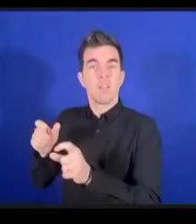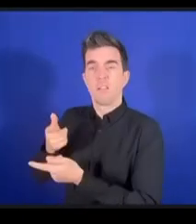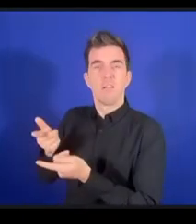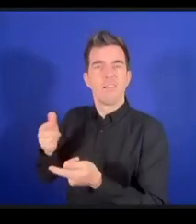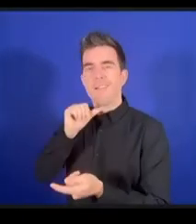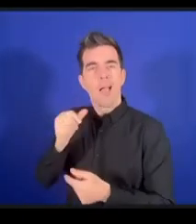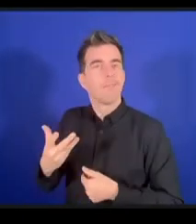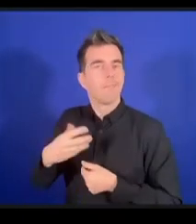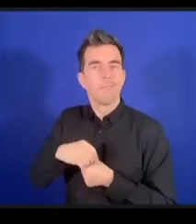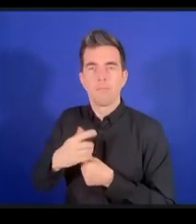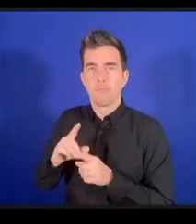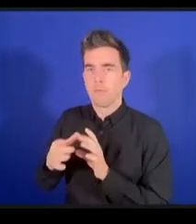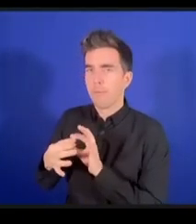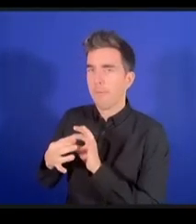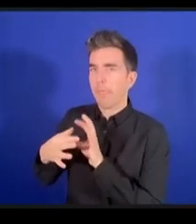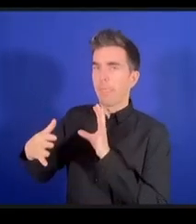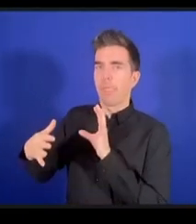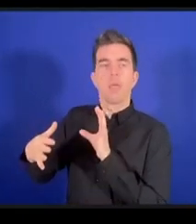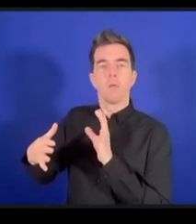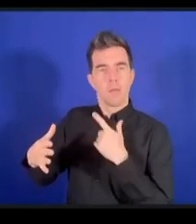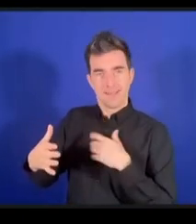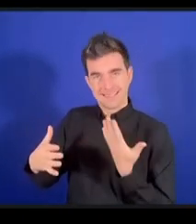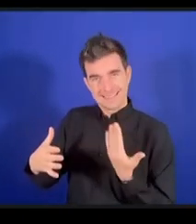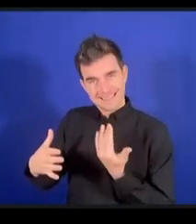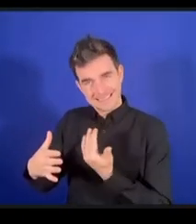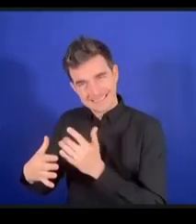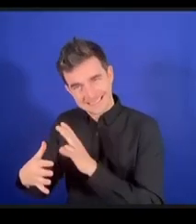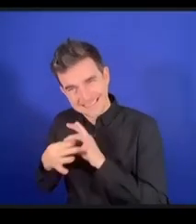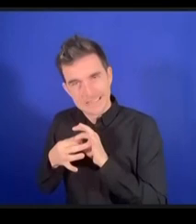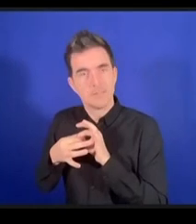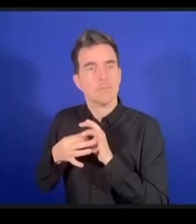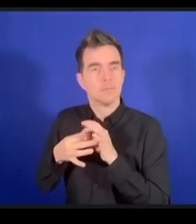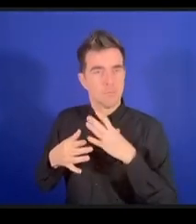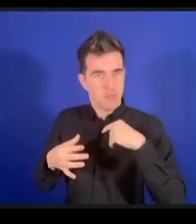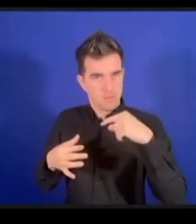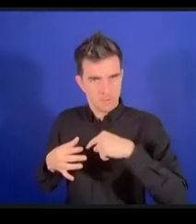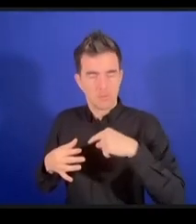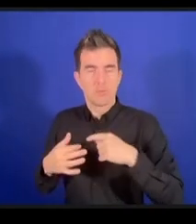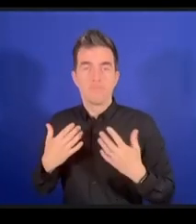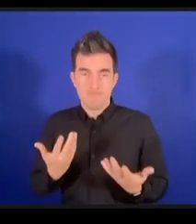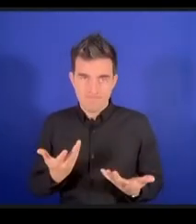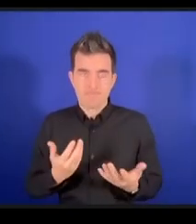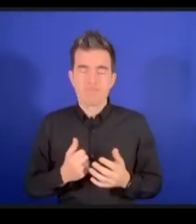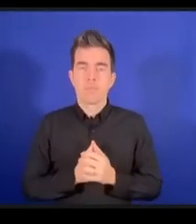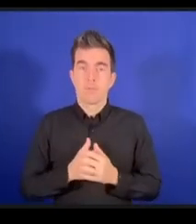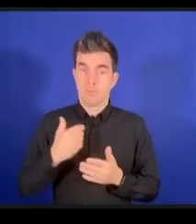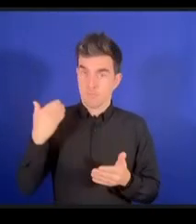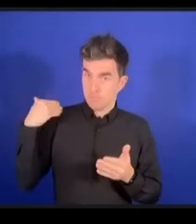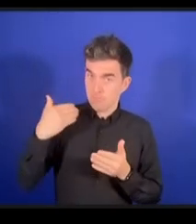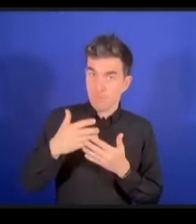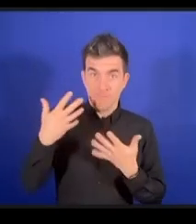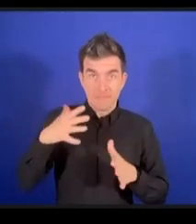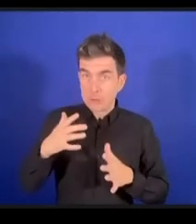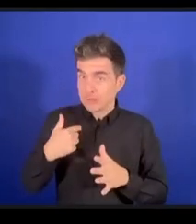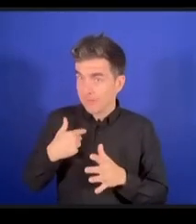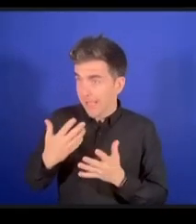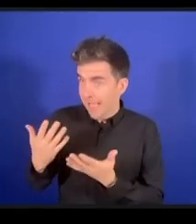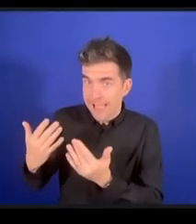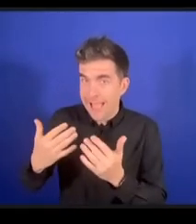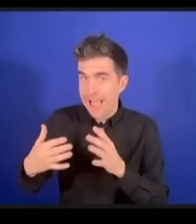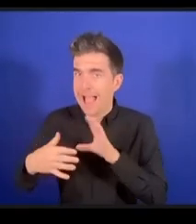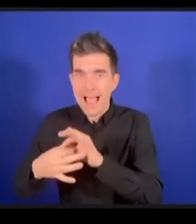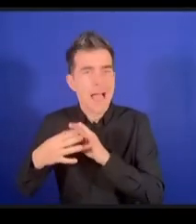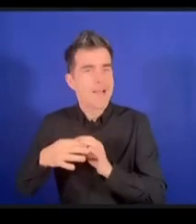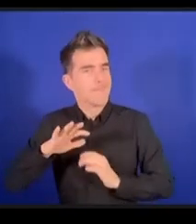souvent, quand on parle d'elles, on parle de ces 2,7 milliards, ou quel que soit le chiffre qu'on a mentionné, de